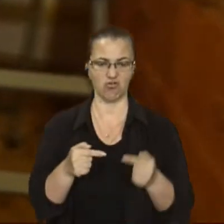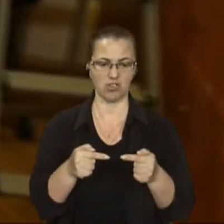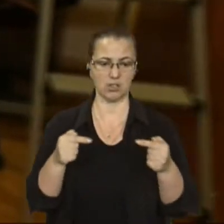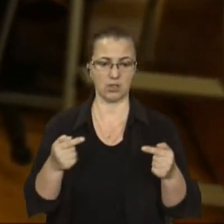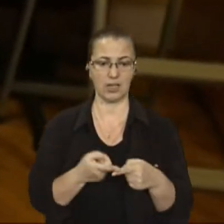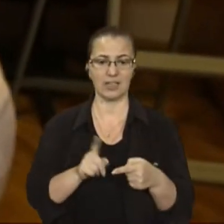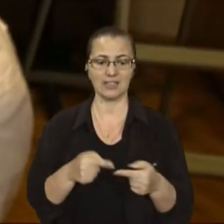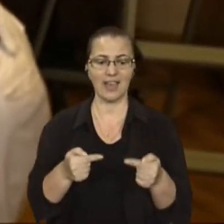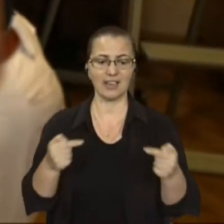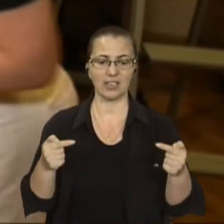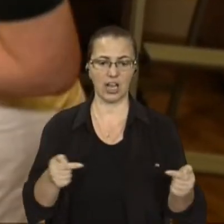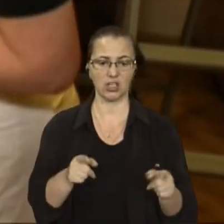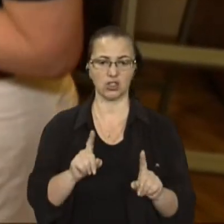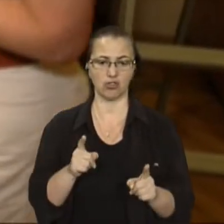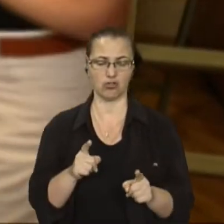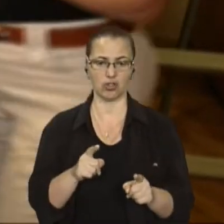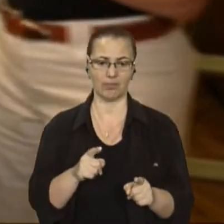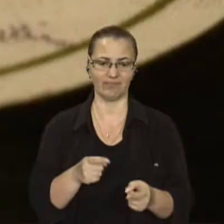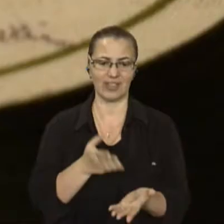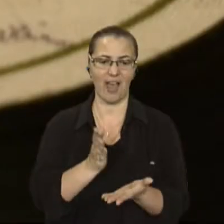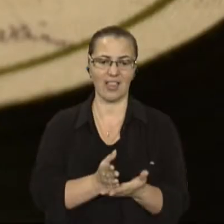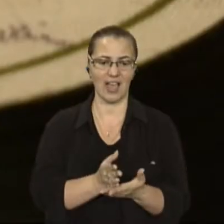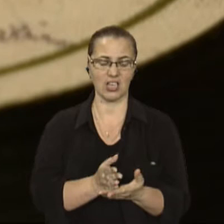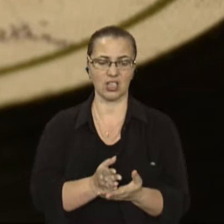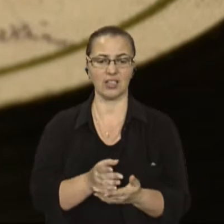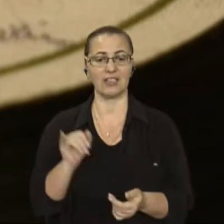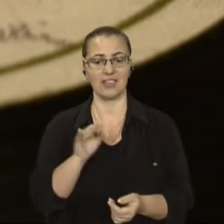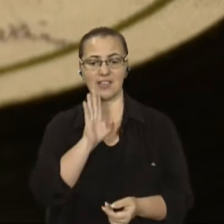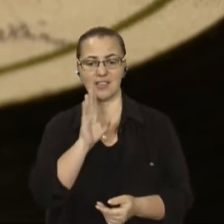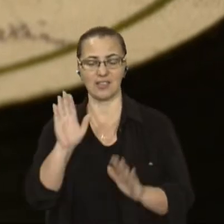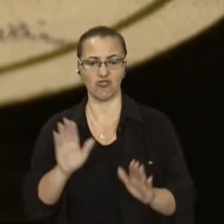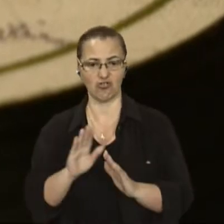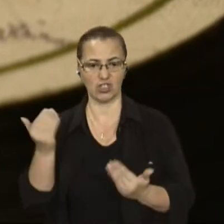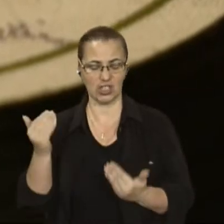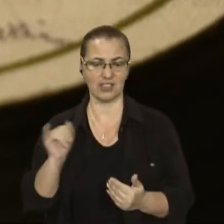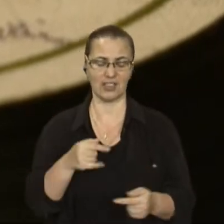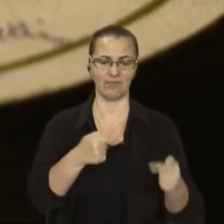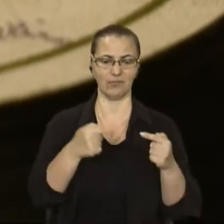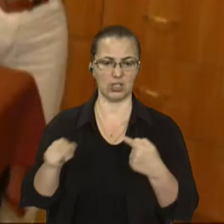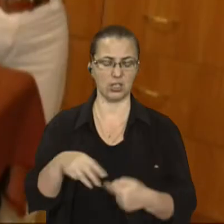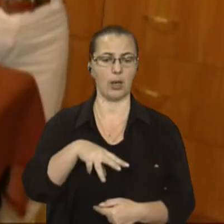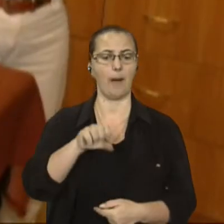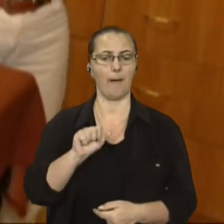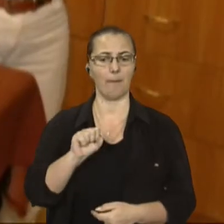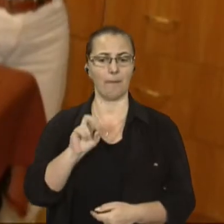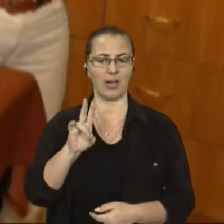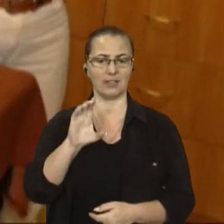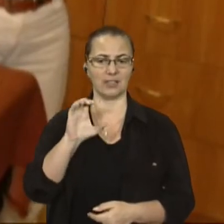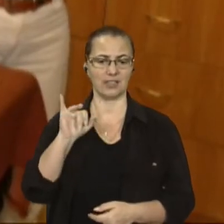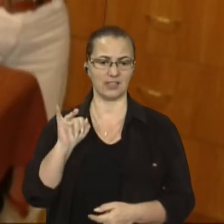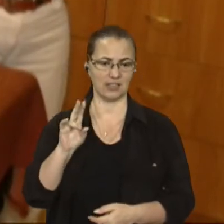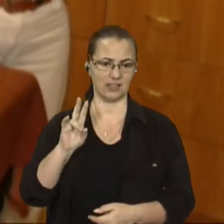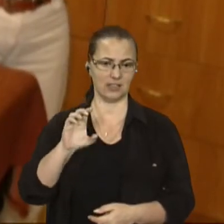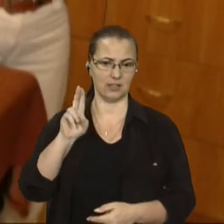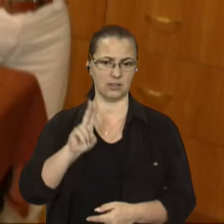які належали не лише Соломії Крушельницькій, але й іншим українським музикантам. Зокрема, Модесту Менцинському, Любці Колесі,